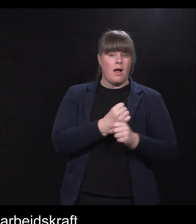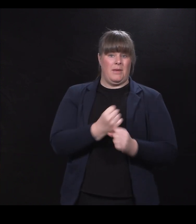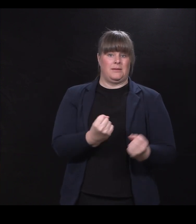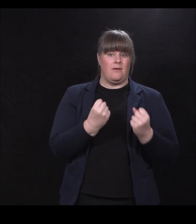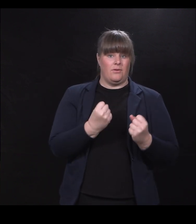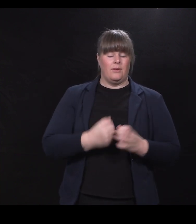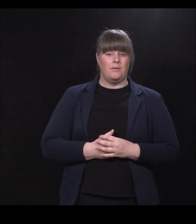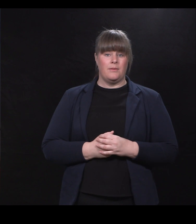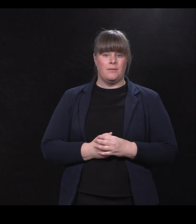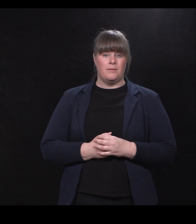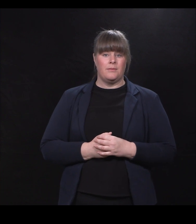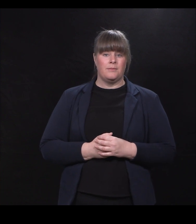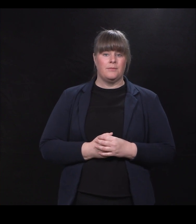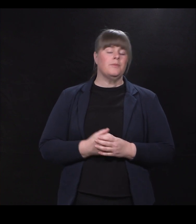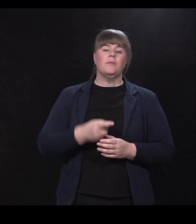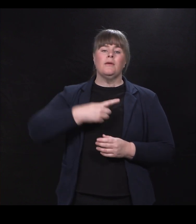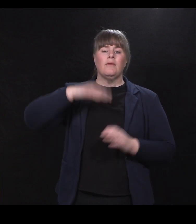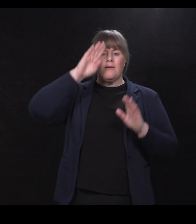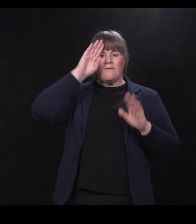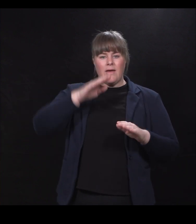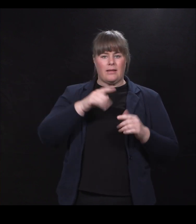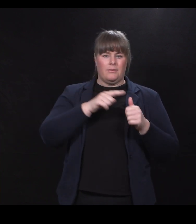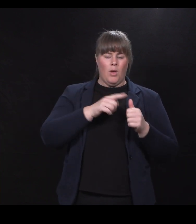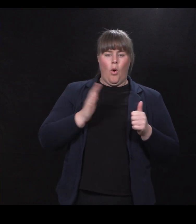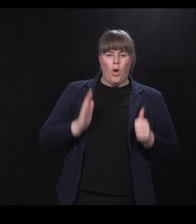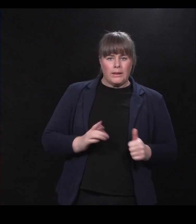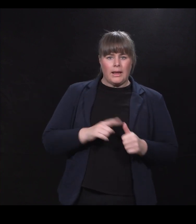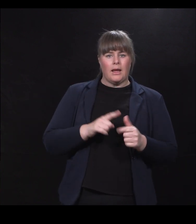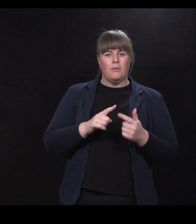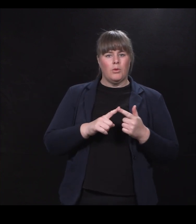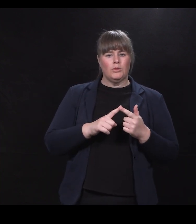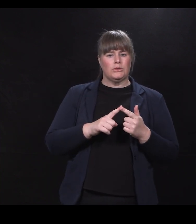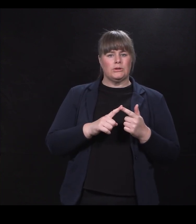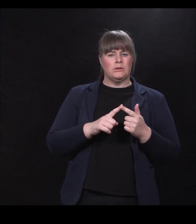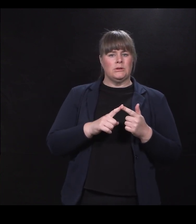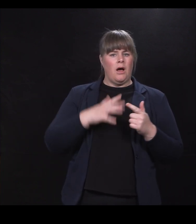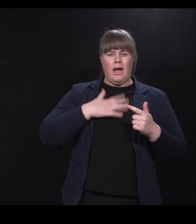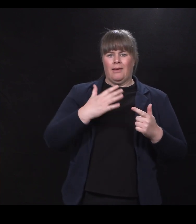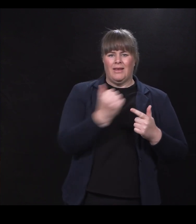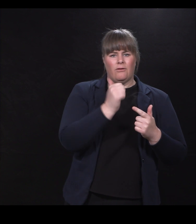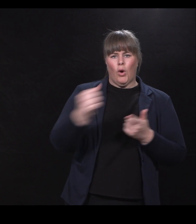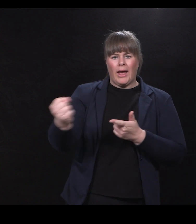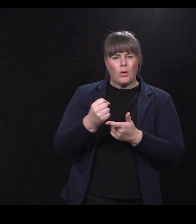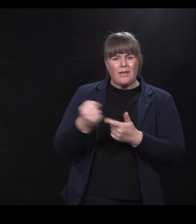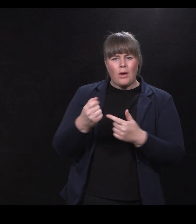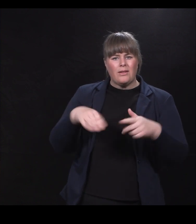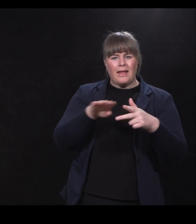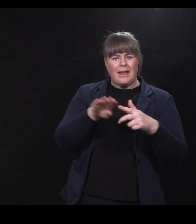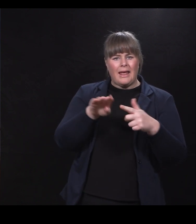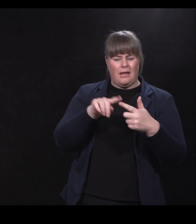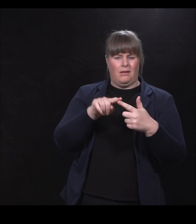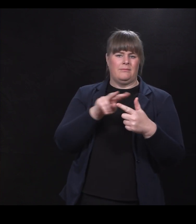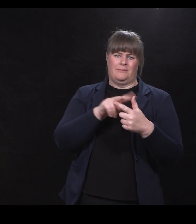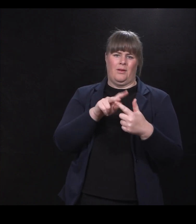Vi vet at holdninger og manglende vilje til å både rekruttere og tilrettelegge er en stor del av